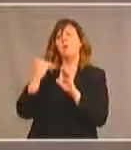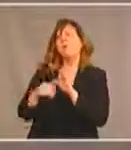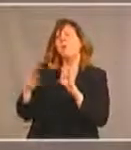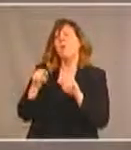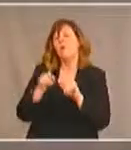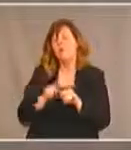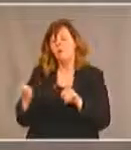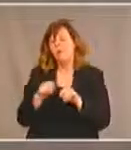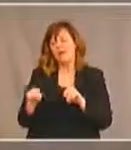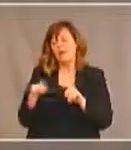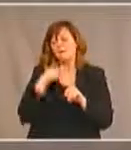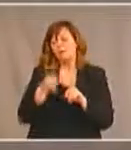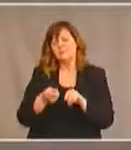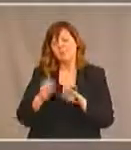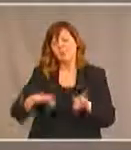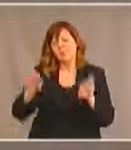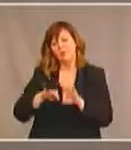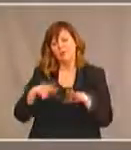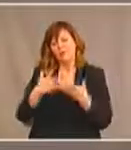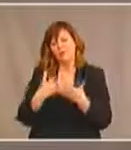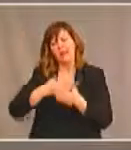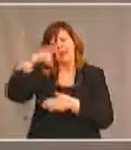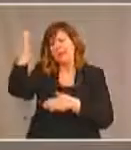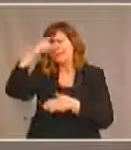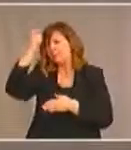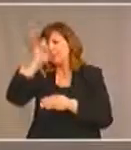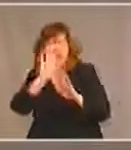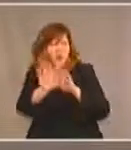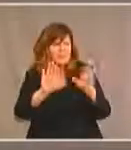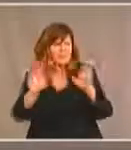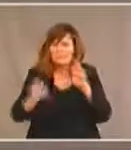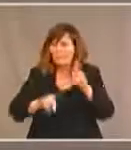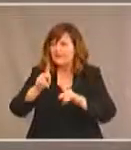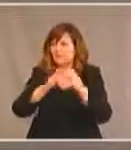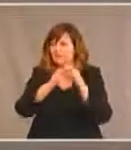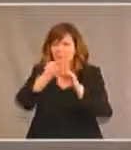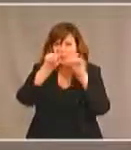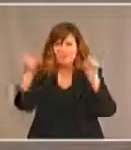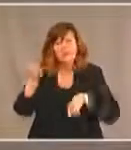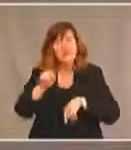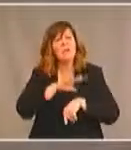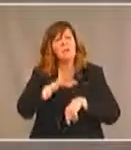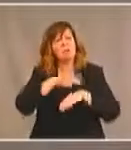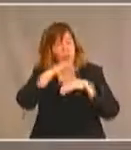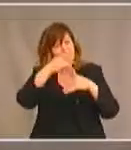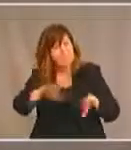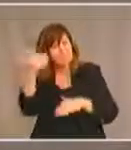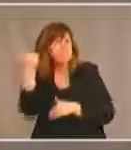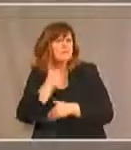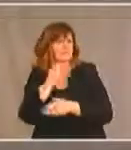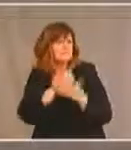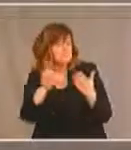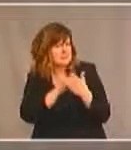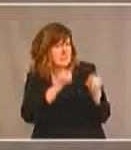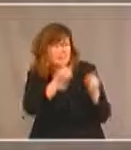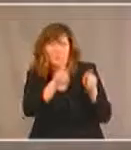c'était de partager l'expérience des gens dans leur communauté qui ont été victimes de discrimination en voulant